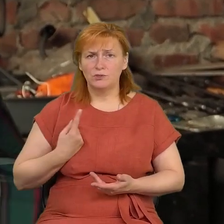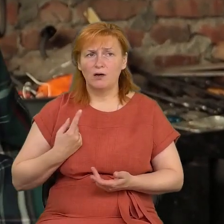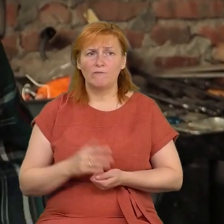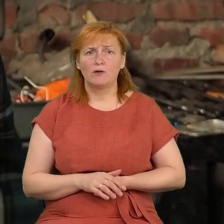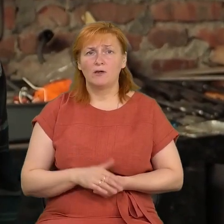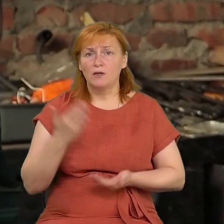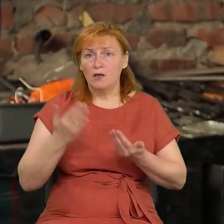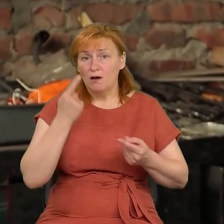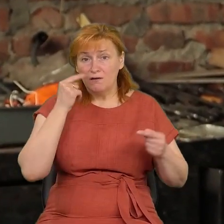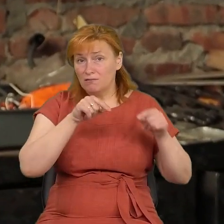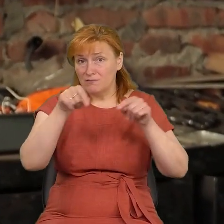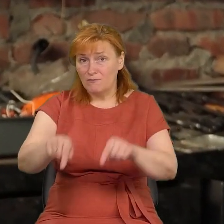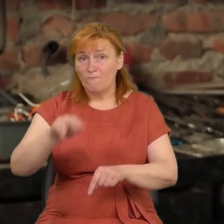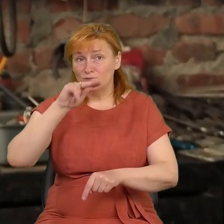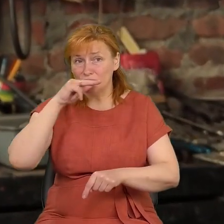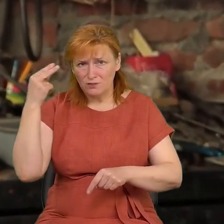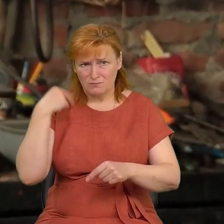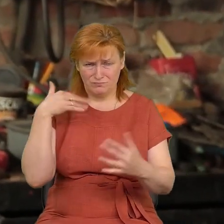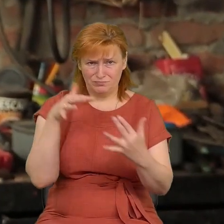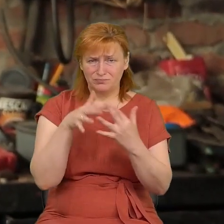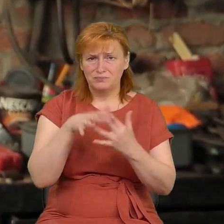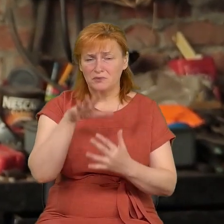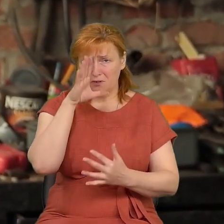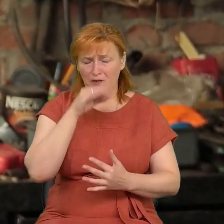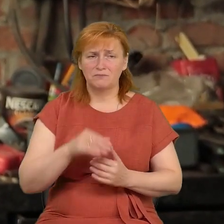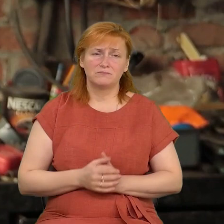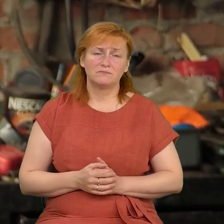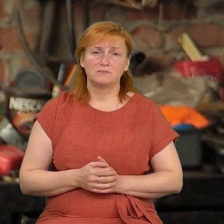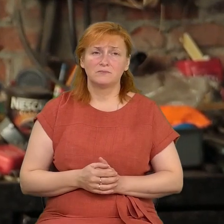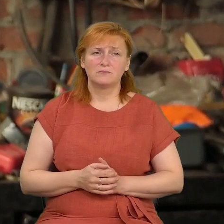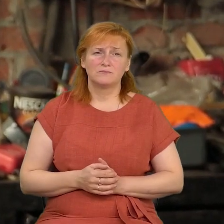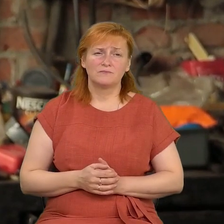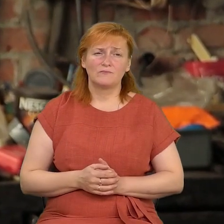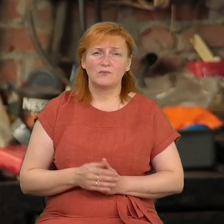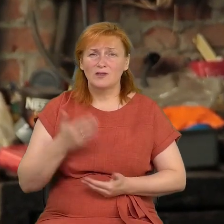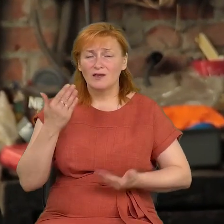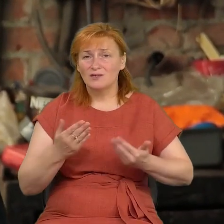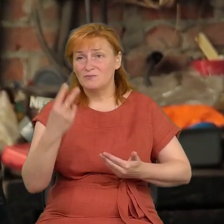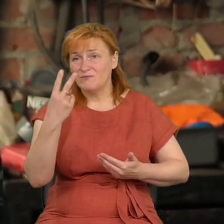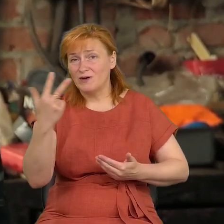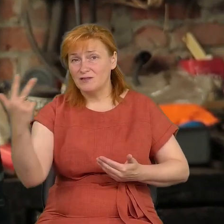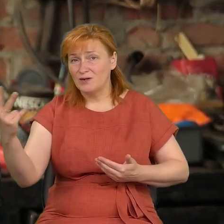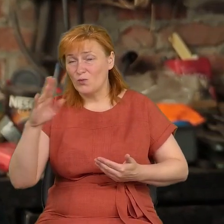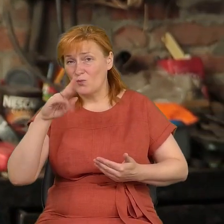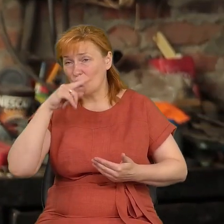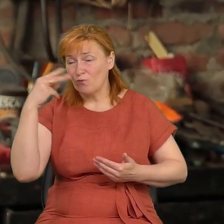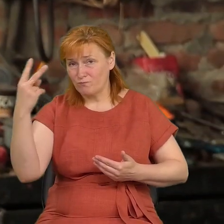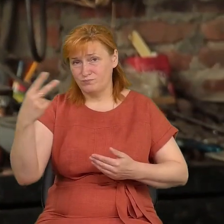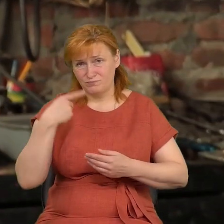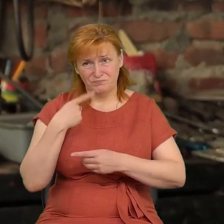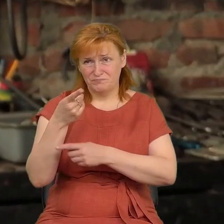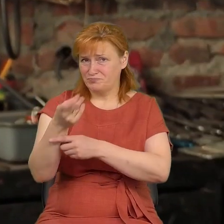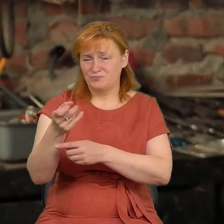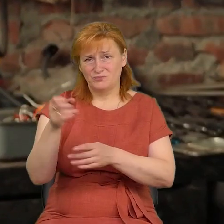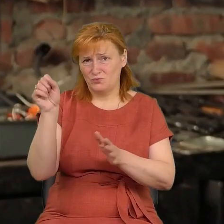Якщо б їх було багато, може б ні. Ну, якщо б два-три, ніяк би,